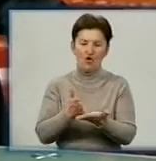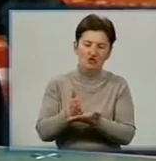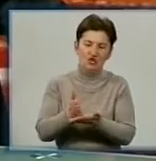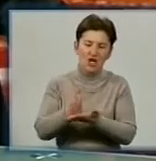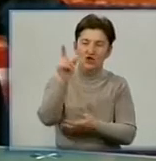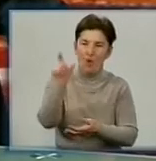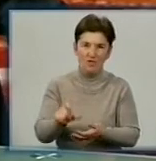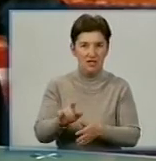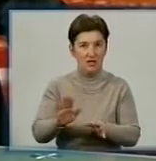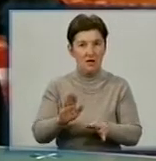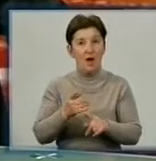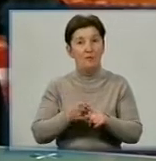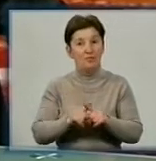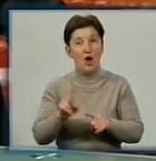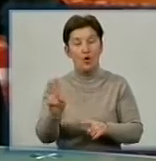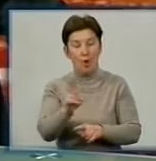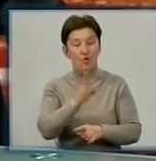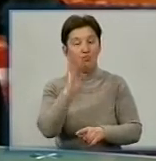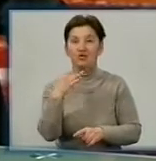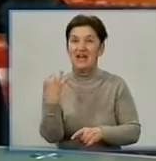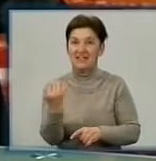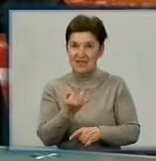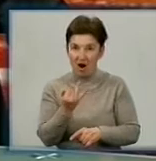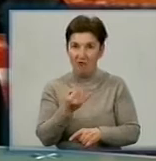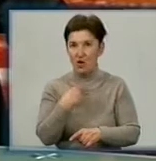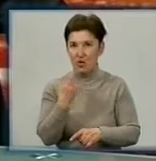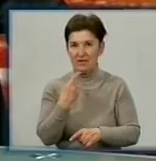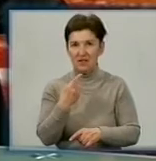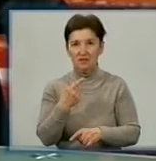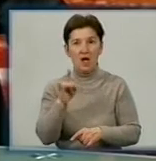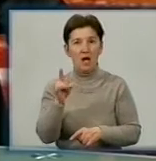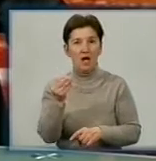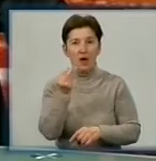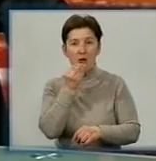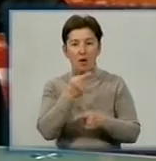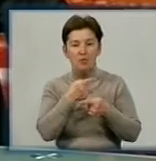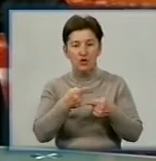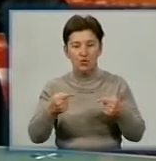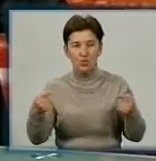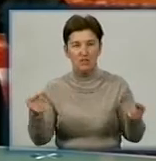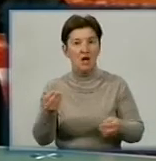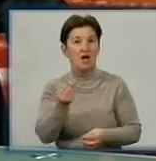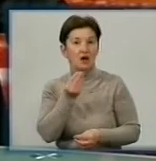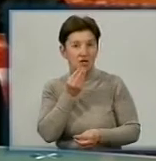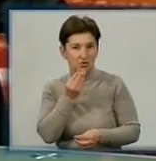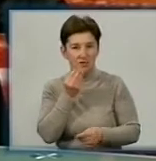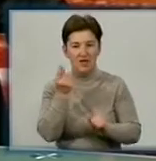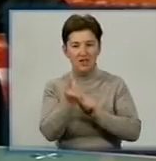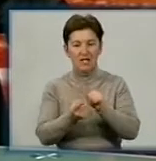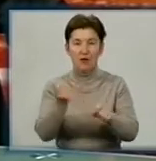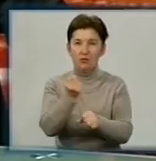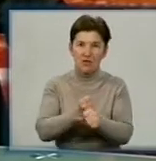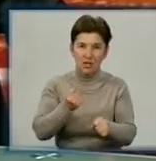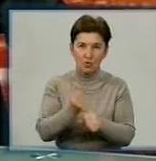будуть цікаво говорити на ці теми. Їх цікавить і Москву, це і продукти харчування, і переробки, і